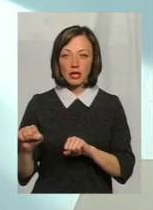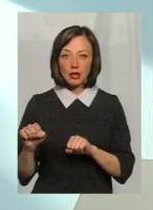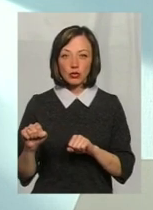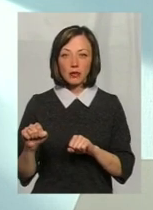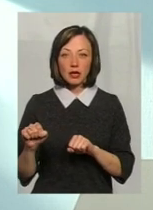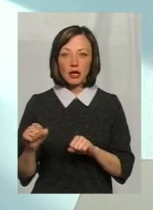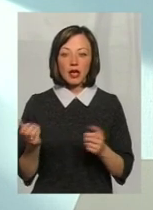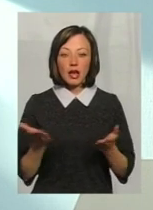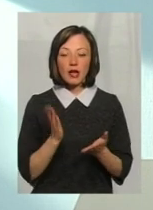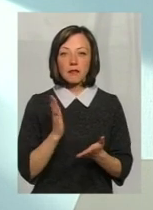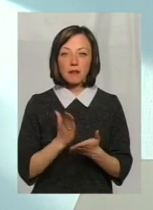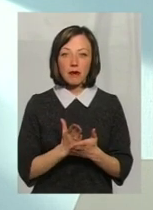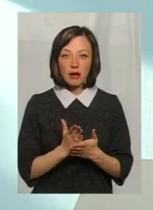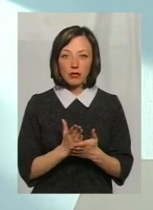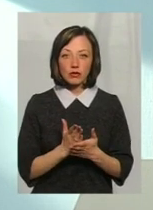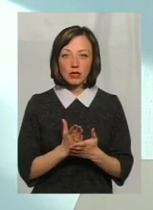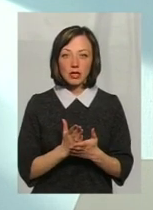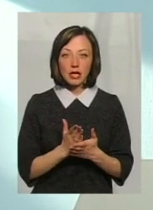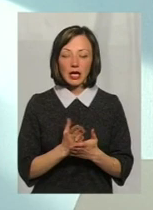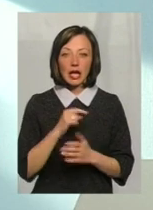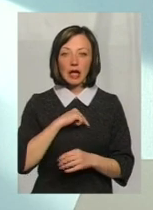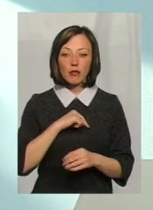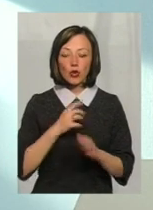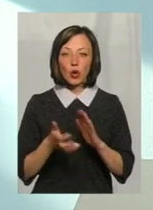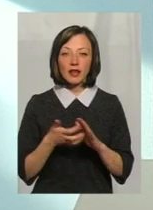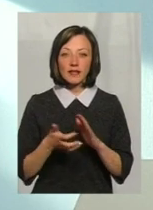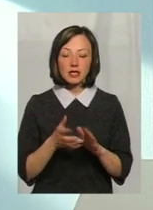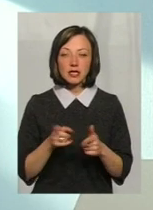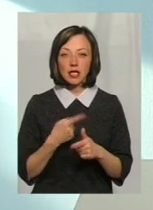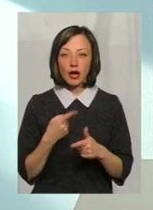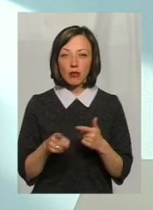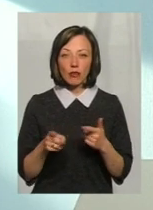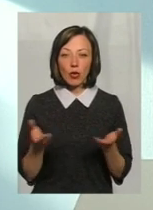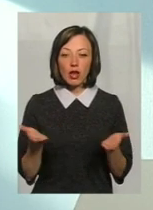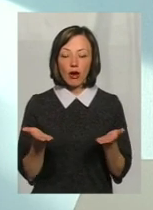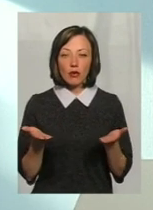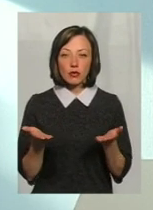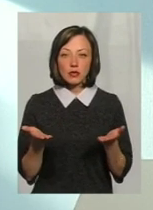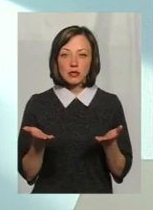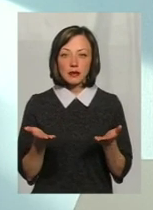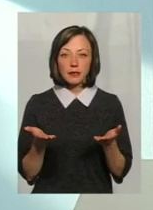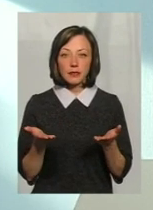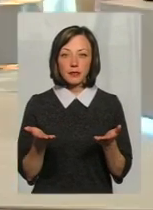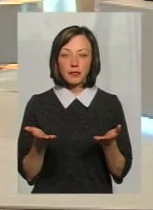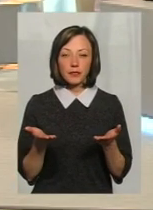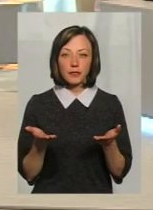тобто, які мають певний імунодефіцит, або якусь, начать,